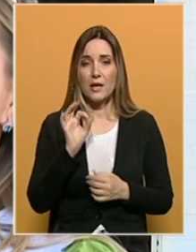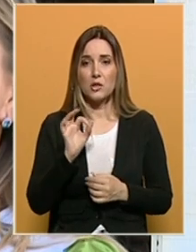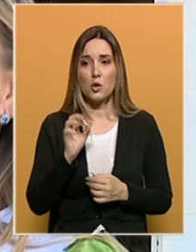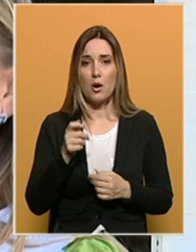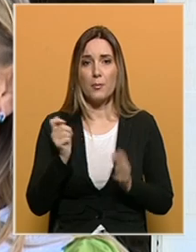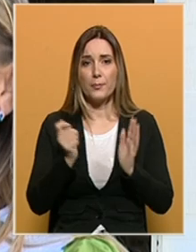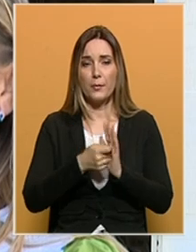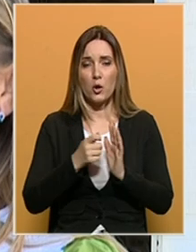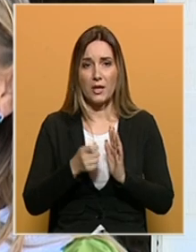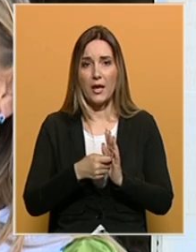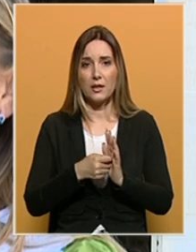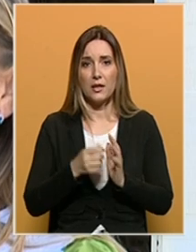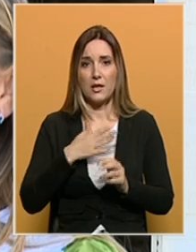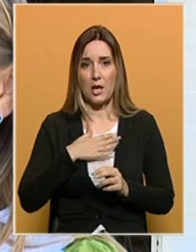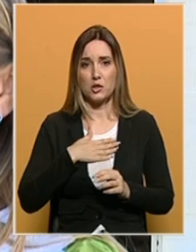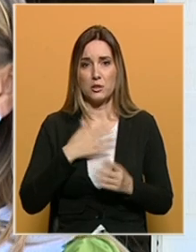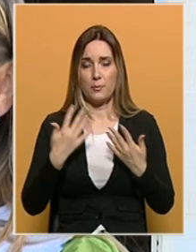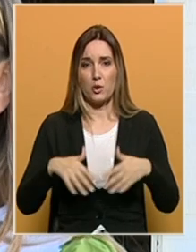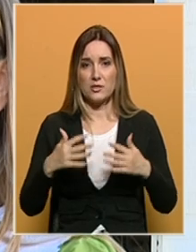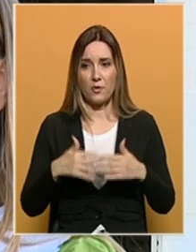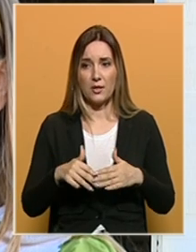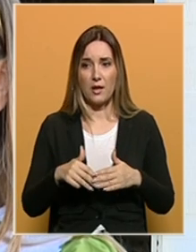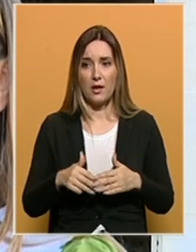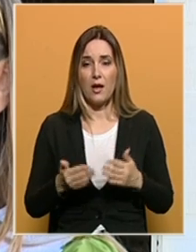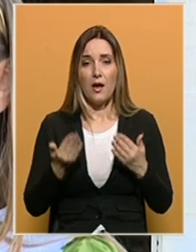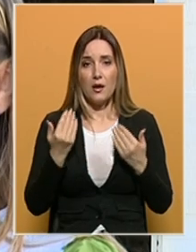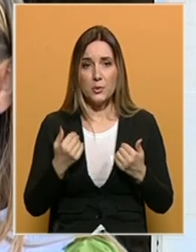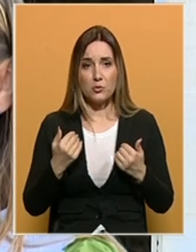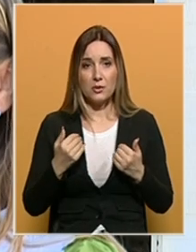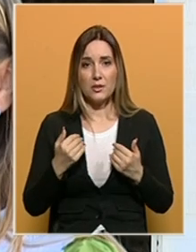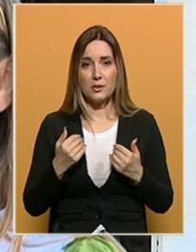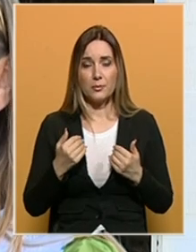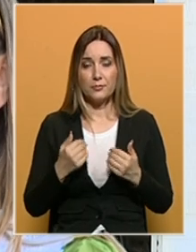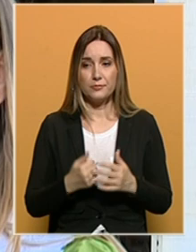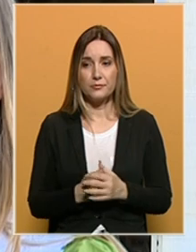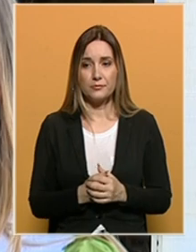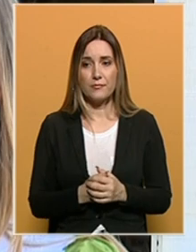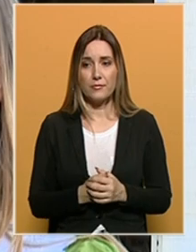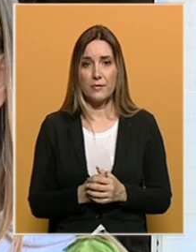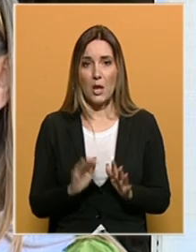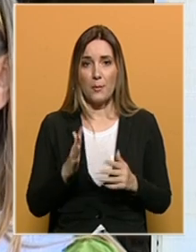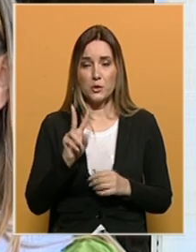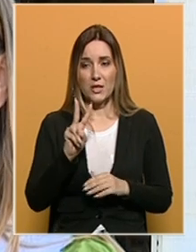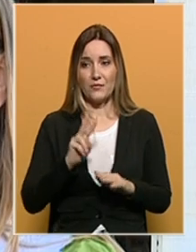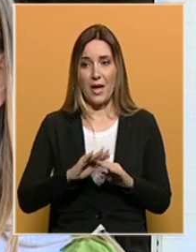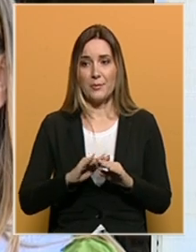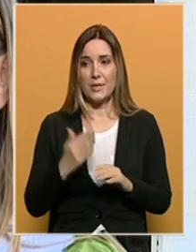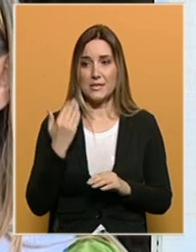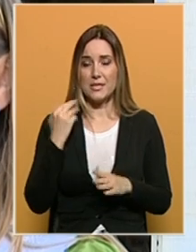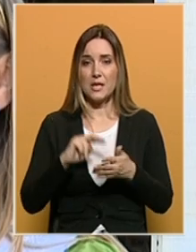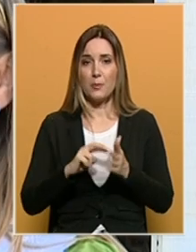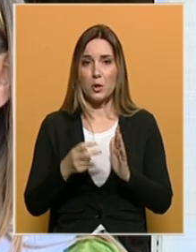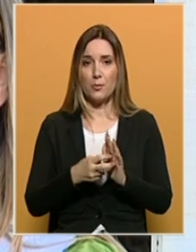prodaji naših proizvoda. Međutim, susreli smo se unazad možda dva mjeseca sa